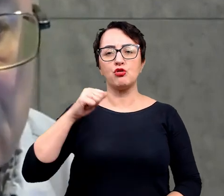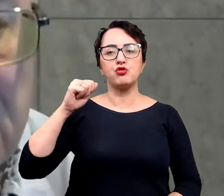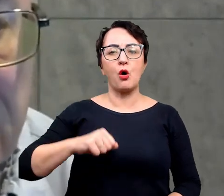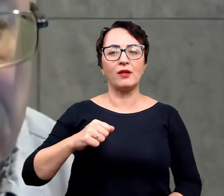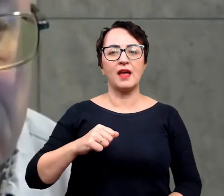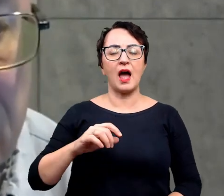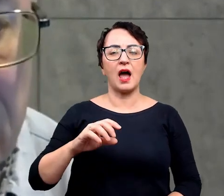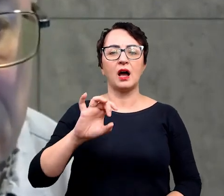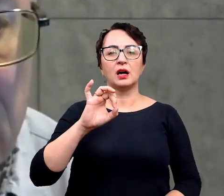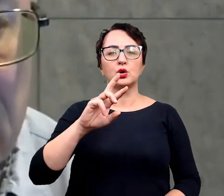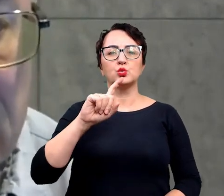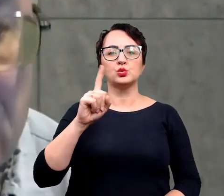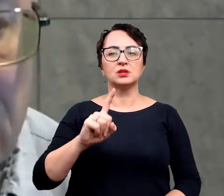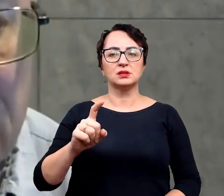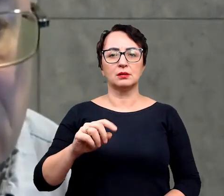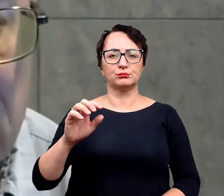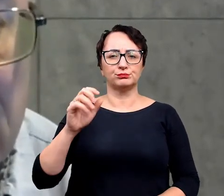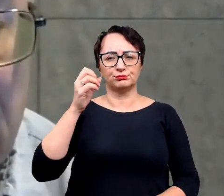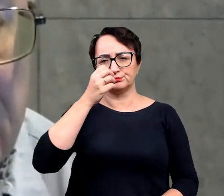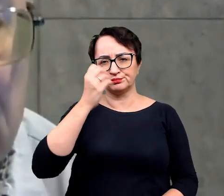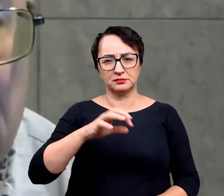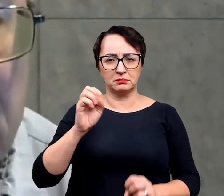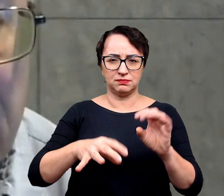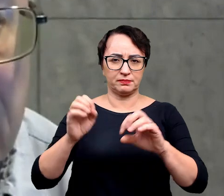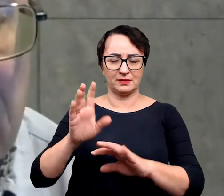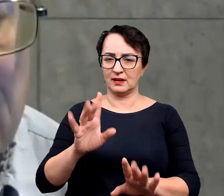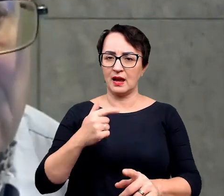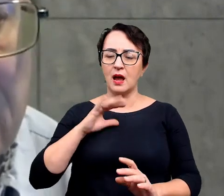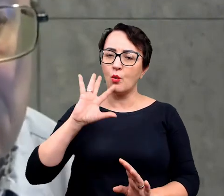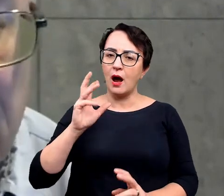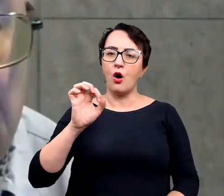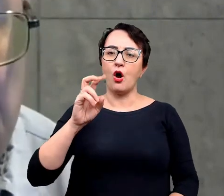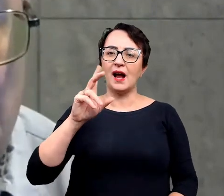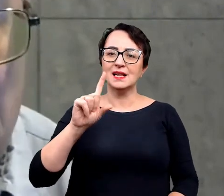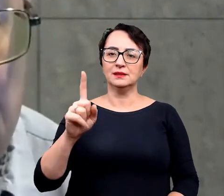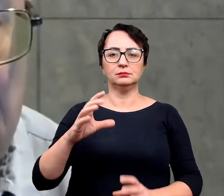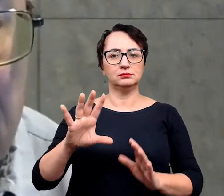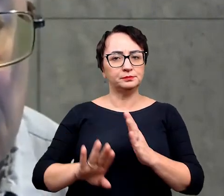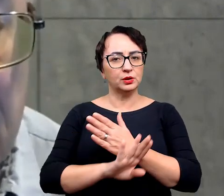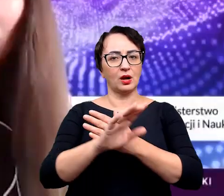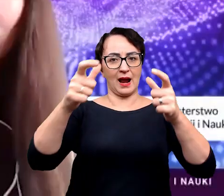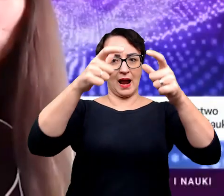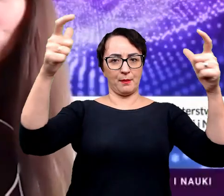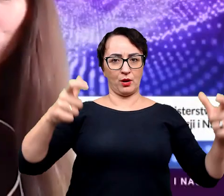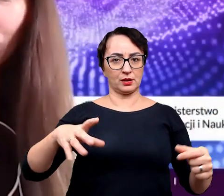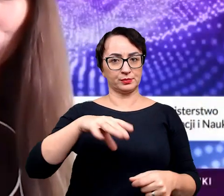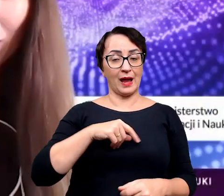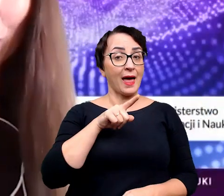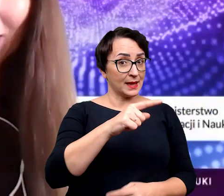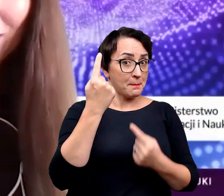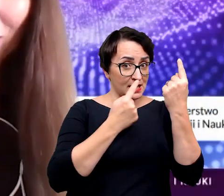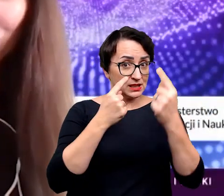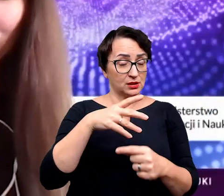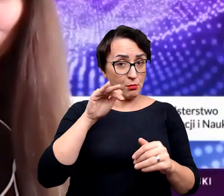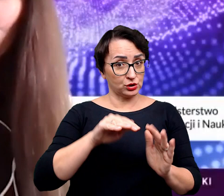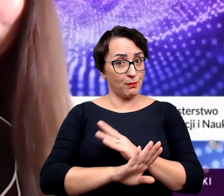tonę gruzu tak i to traktuję jako, no już takie okazje, które można pokazać gablucie. Wojtku, a ty myślisz o tym, żeby je w ogóle